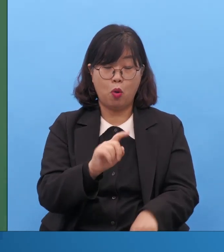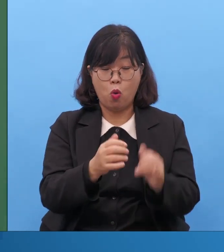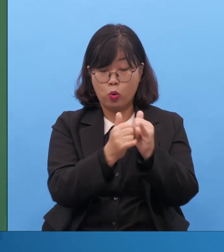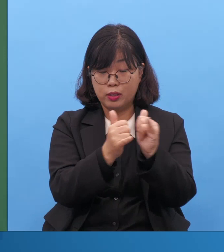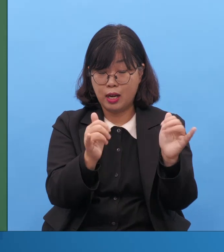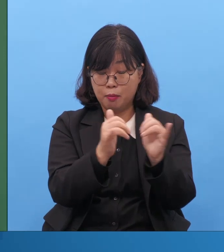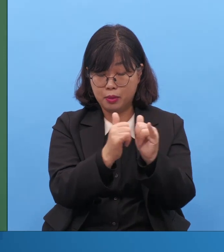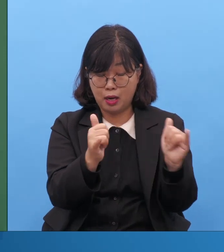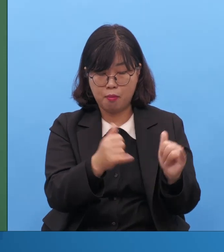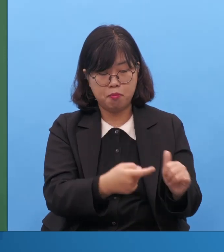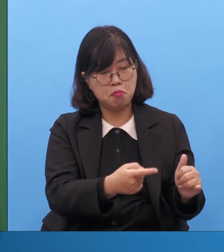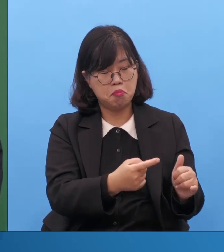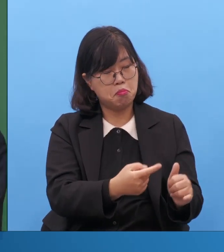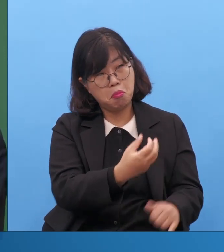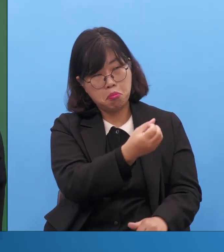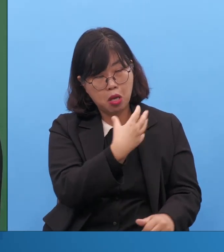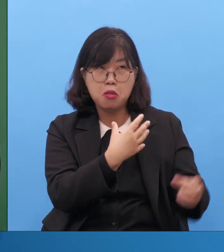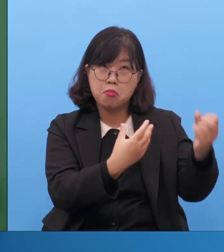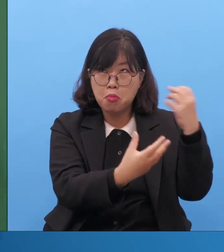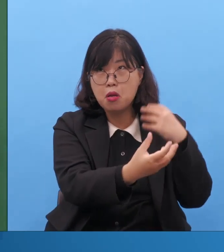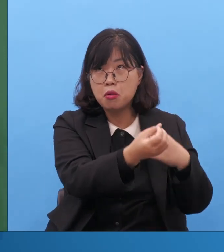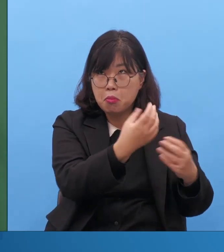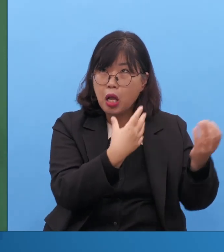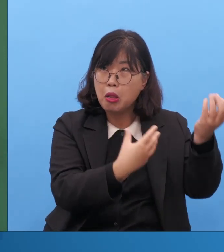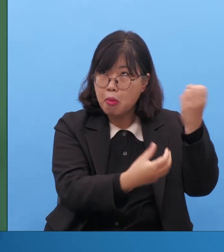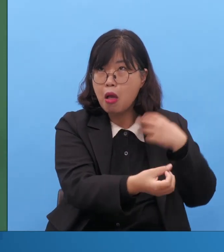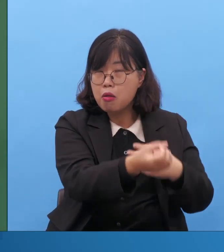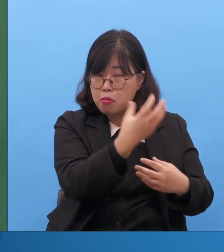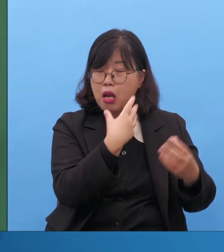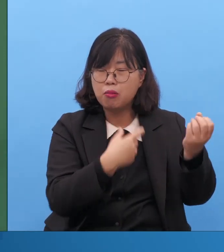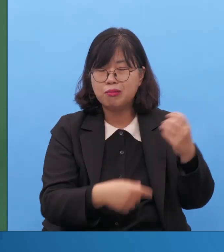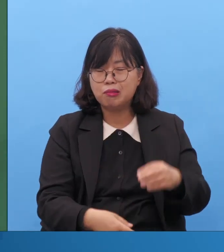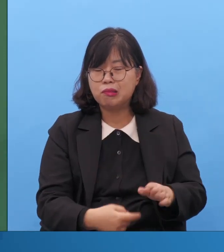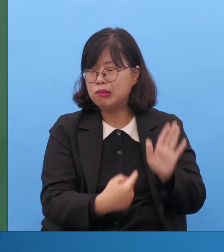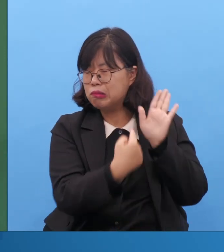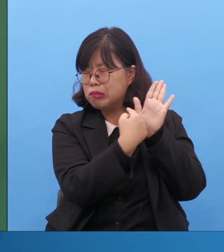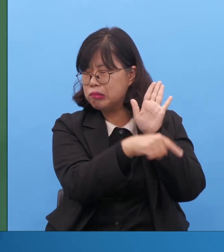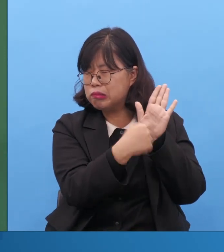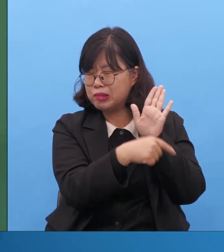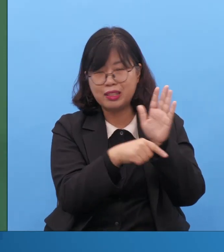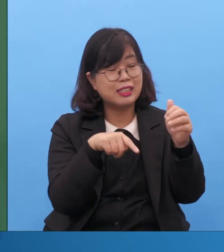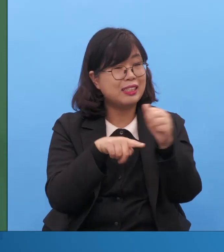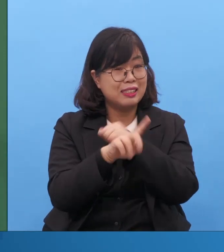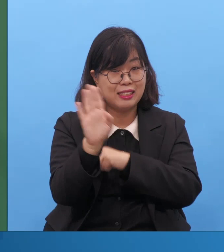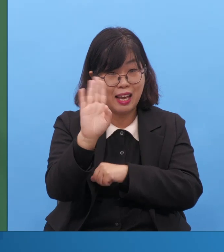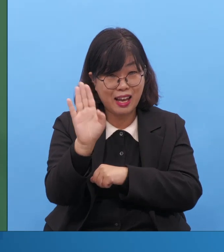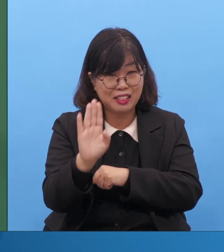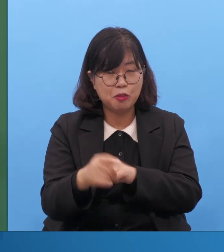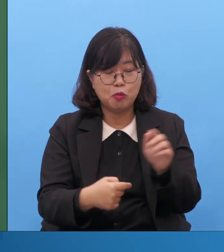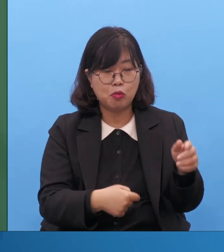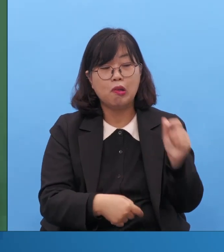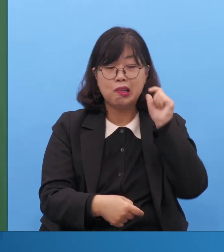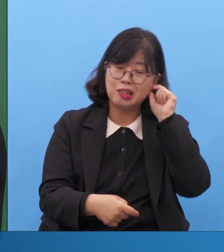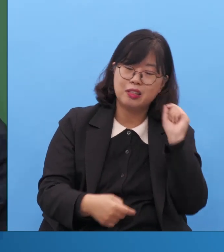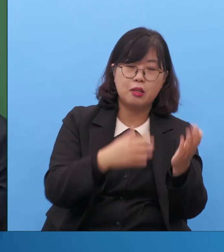즉각 초월해야 돼요